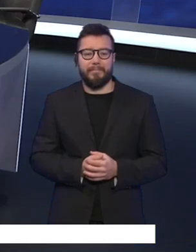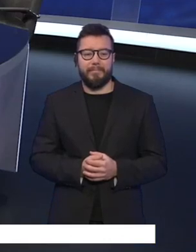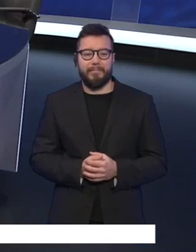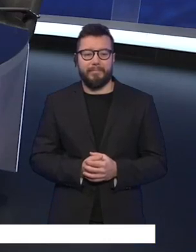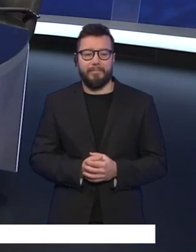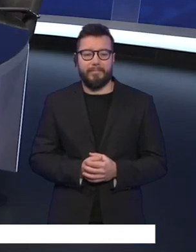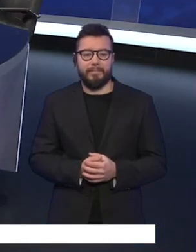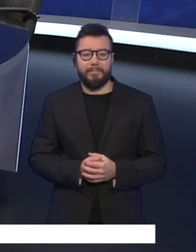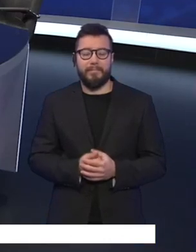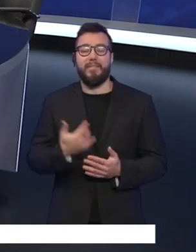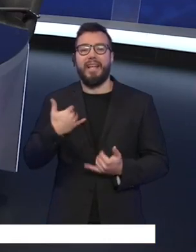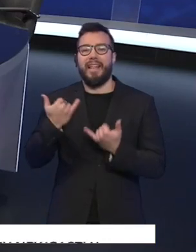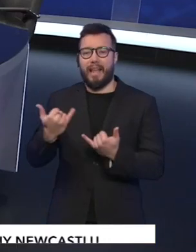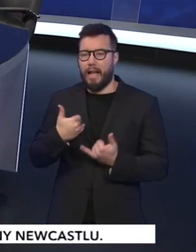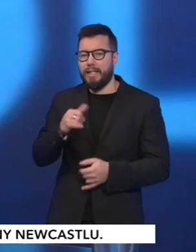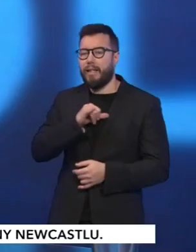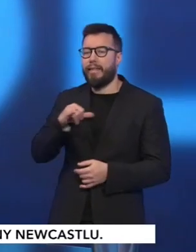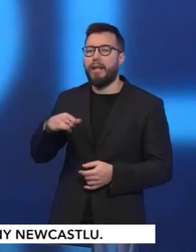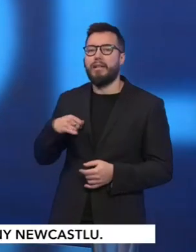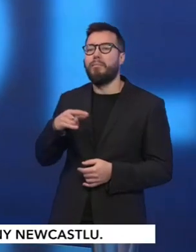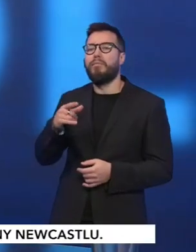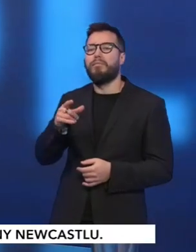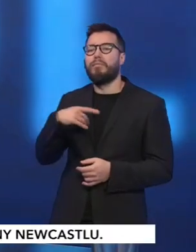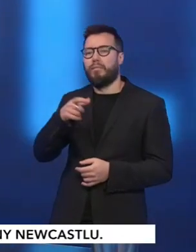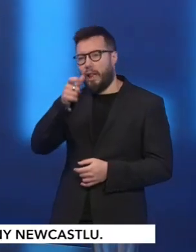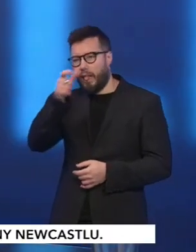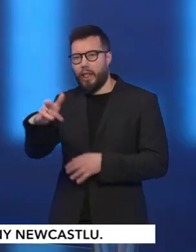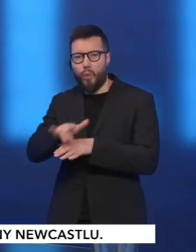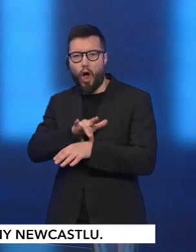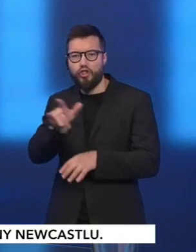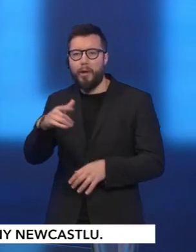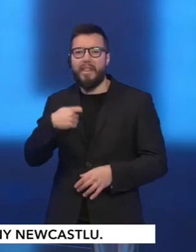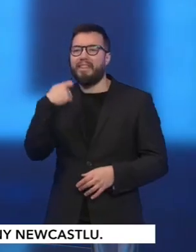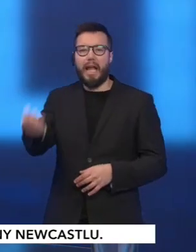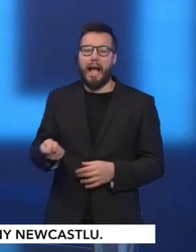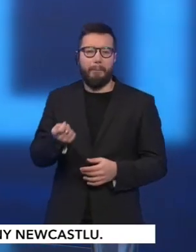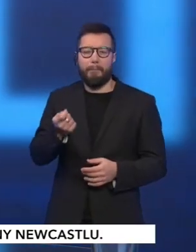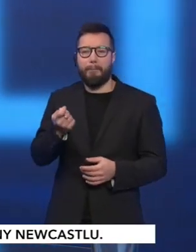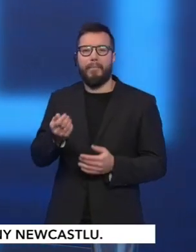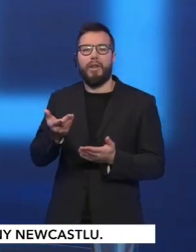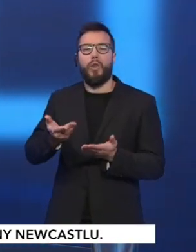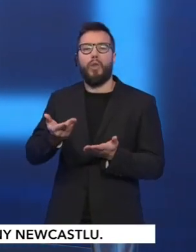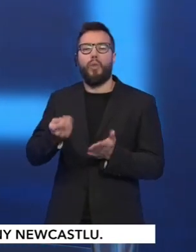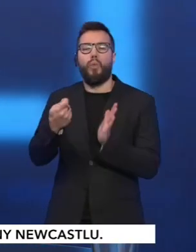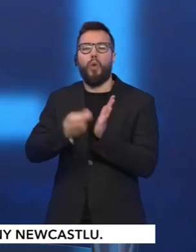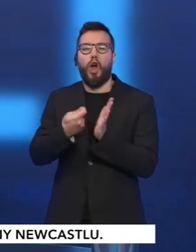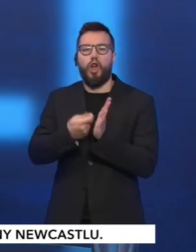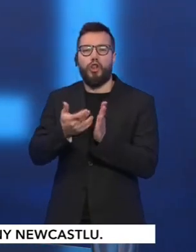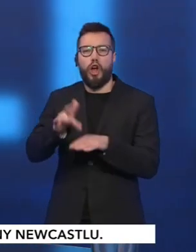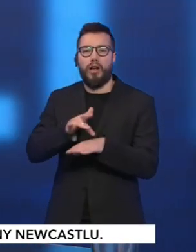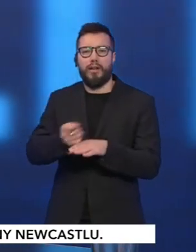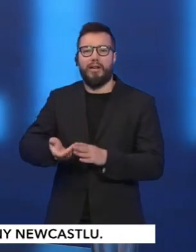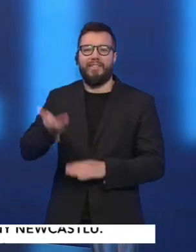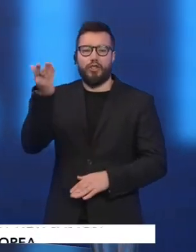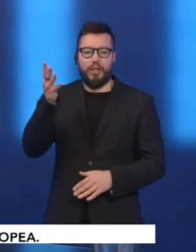A ja teraz nechcem, aby to vyznelo tak, že nedoprajem seniorom vyššie dôchodky, len aby sme